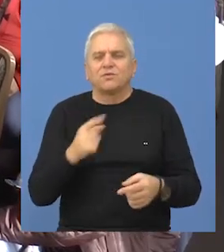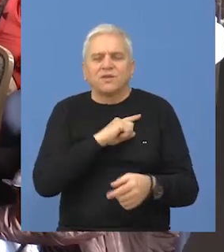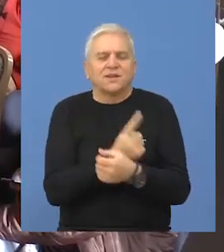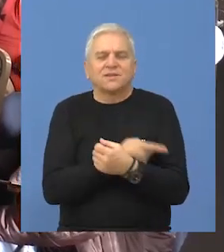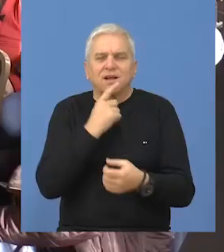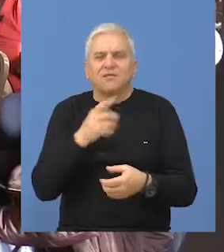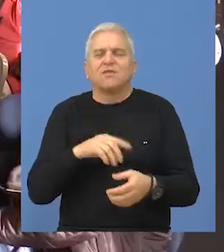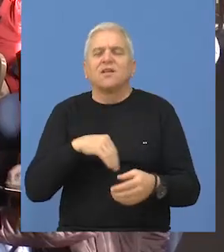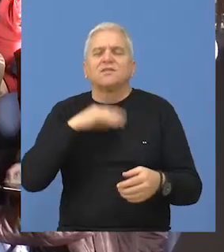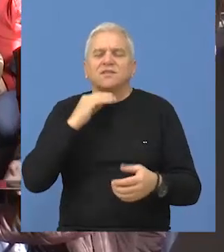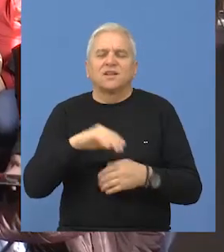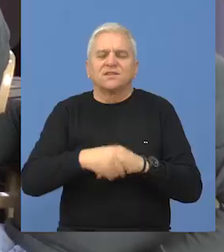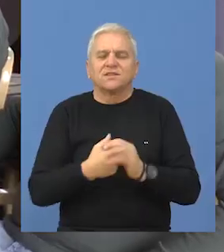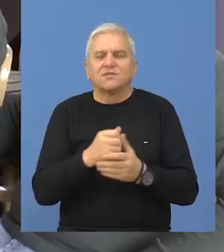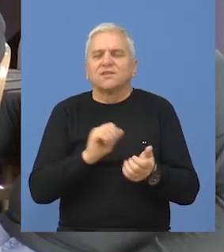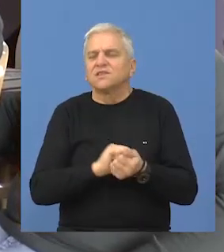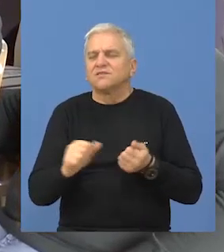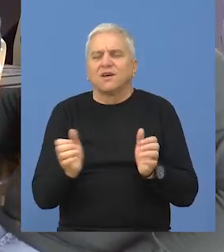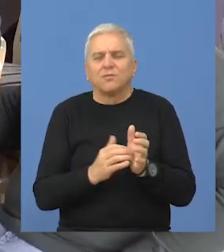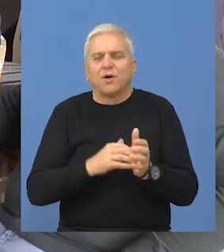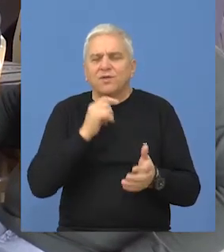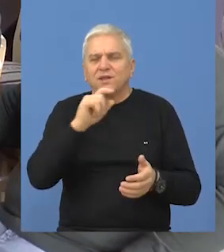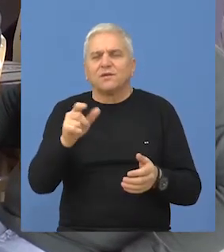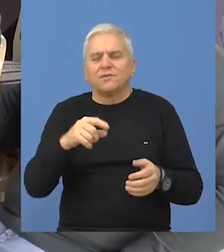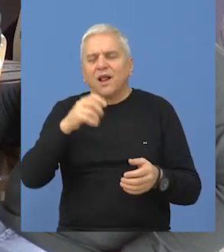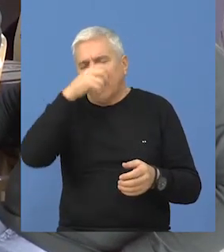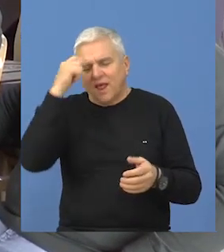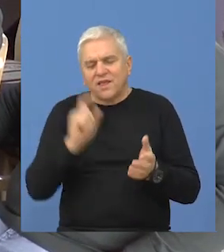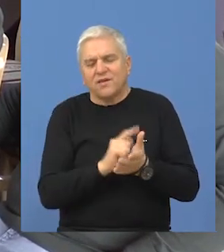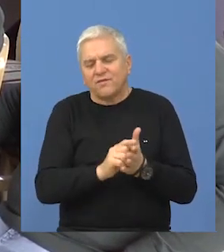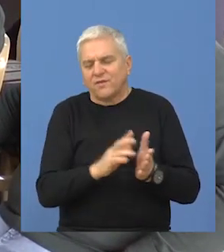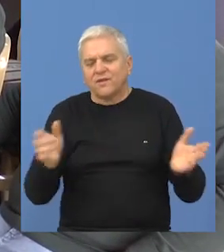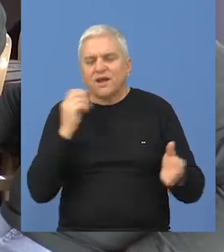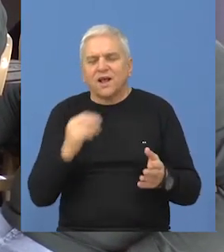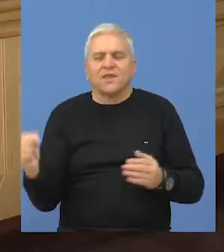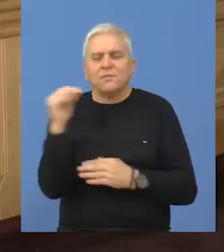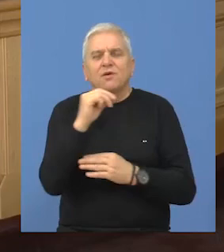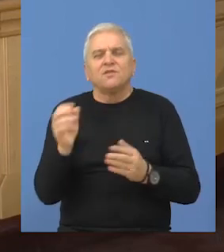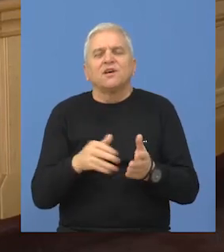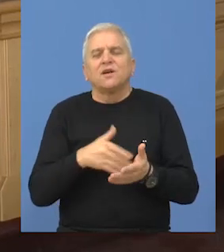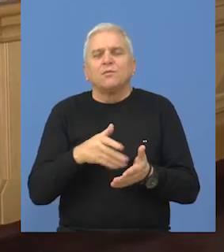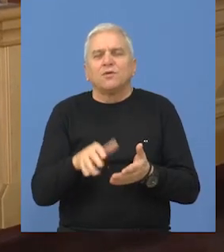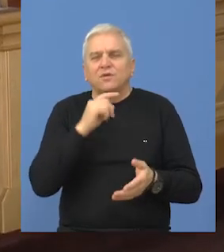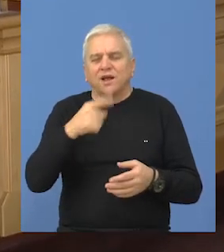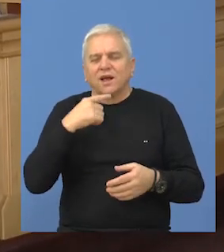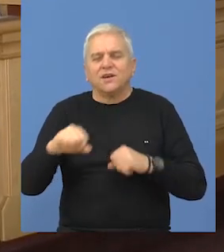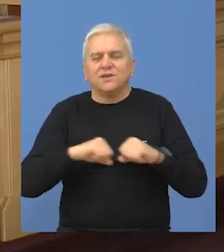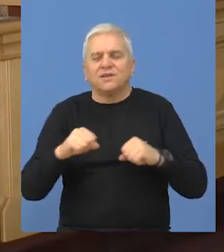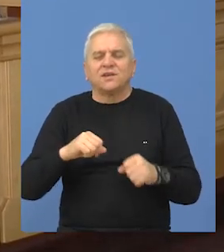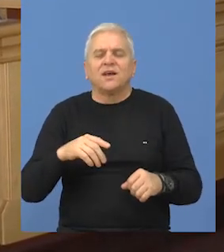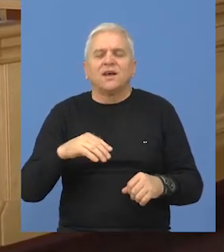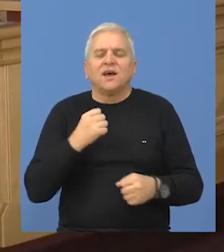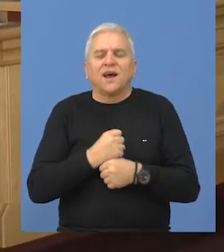postojećim kapacitetom da zadovolji hidrauličke potrebe, naročito u letnjem periodu kada je povećana potrošnja, rekao je